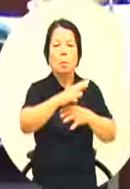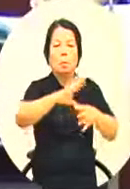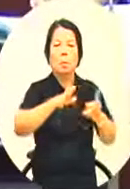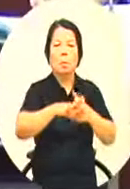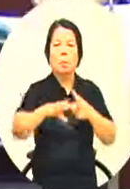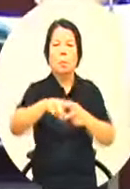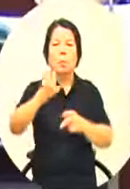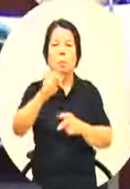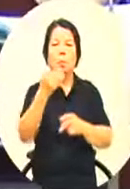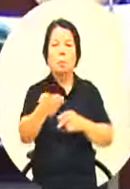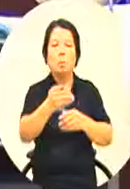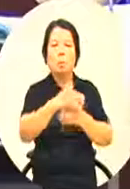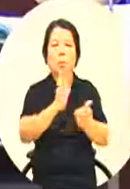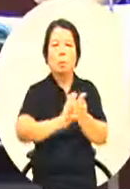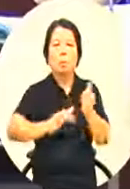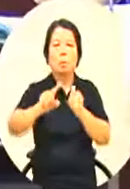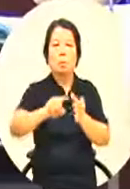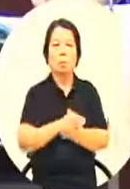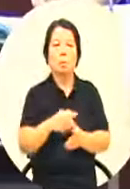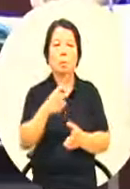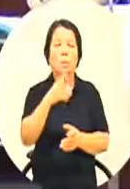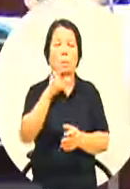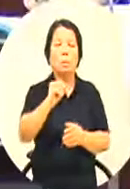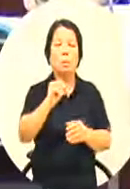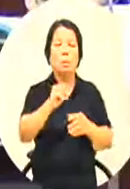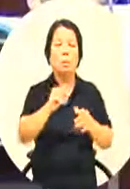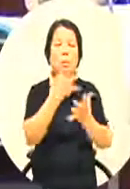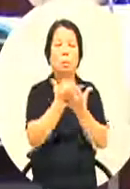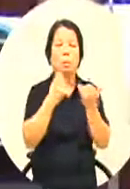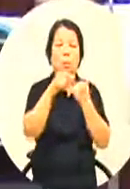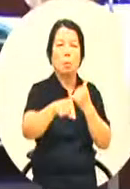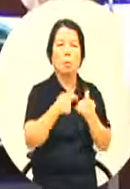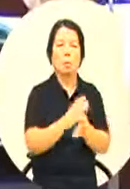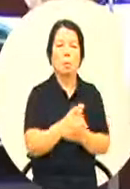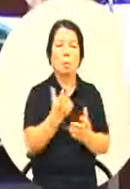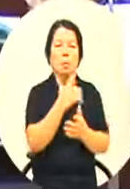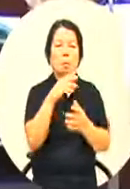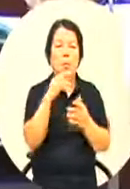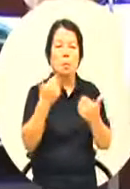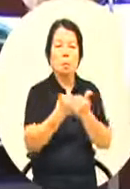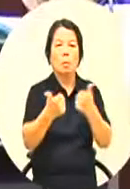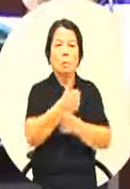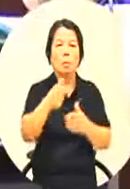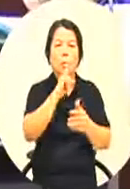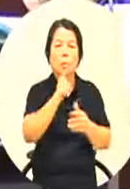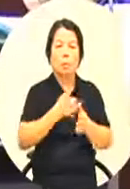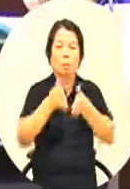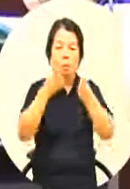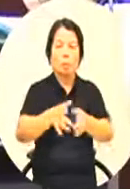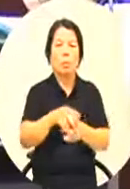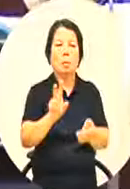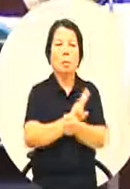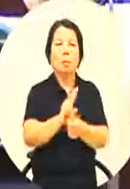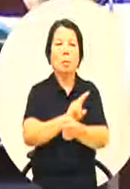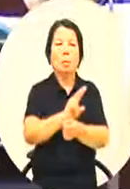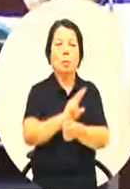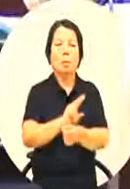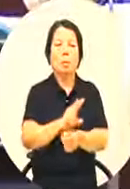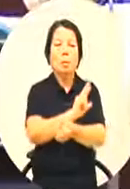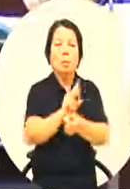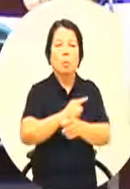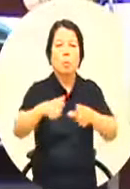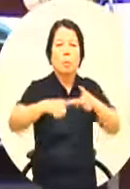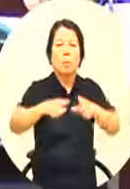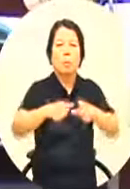大致会影响到两万名学生所以刚才议员特别提到针对林园石化工业区针对